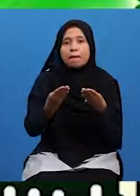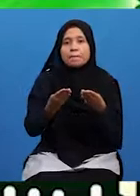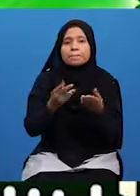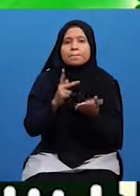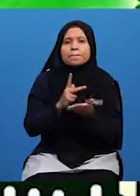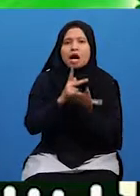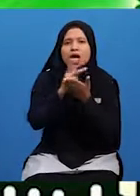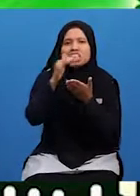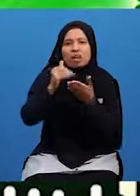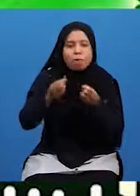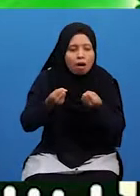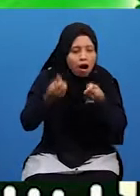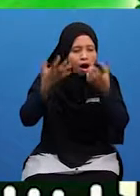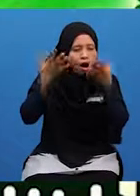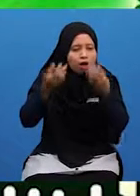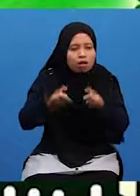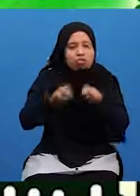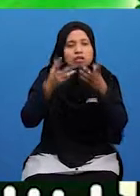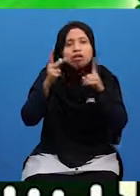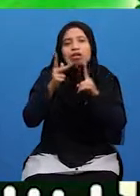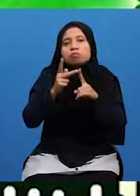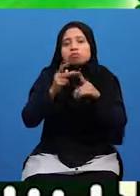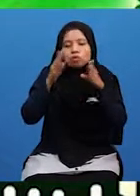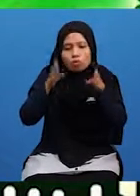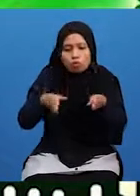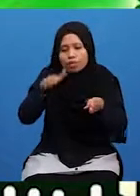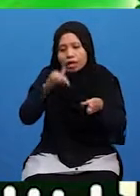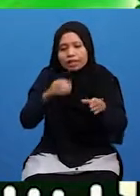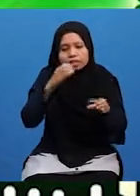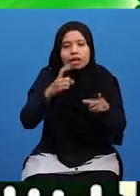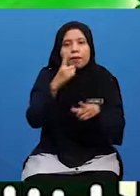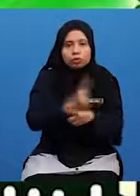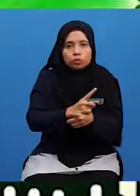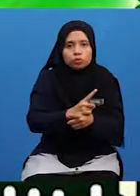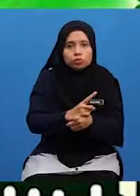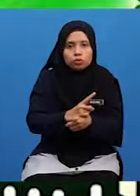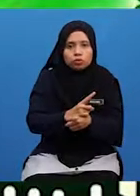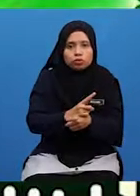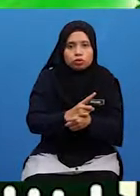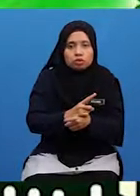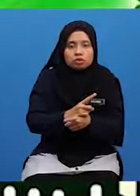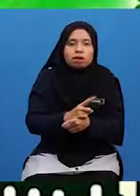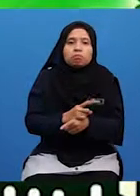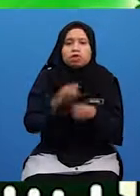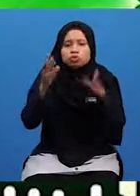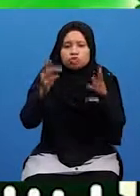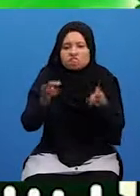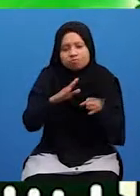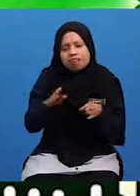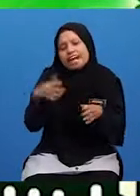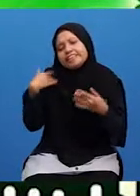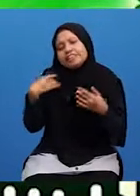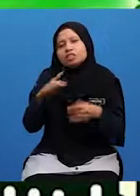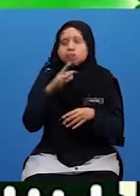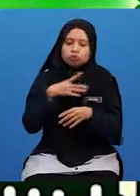Pahala Yang Berganda Berganda Bagi Mereka Yang Bercakap Benar Sebahagian Manusia Memilih Suka